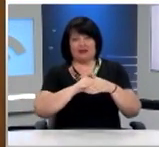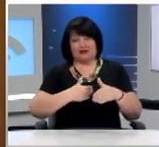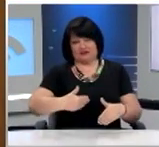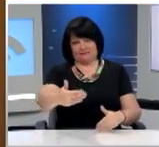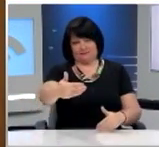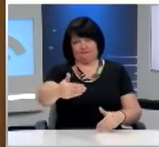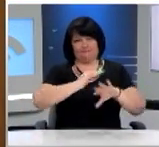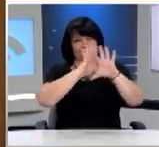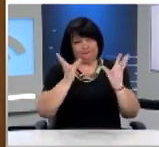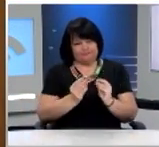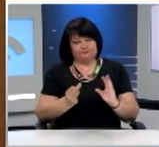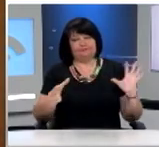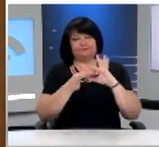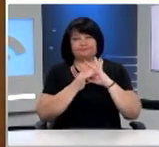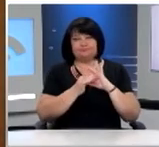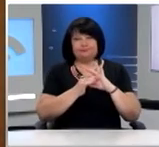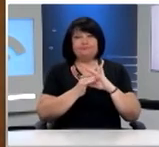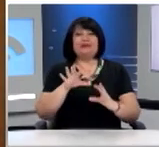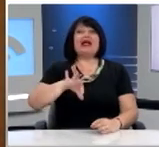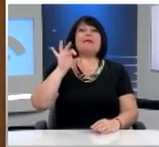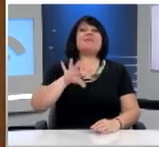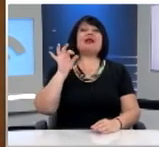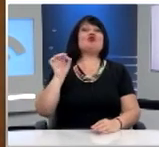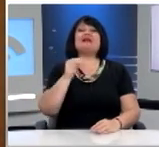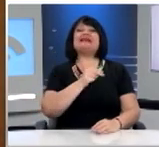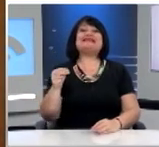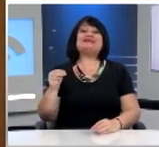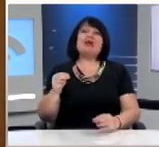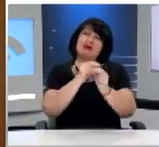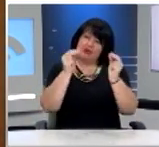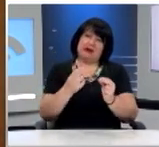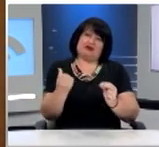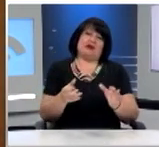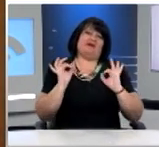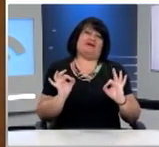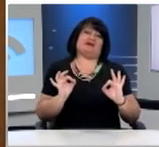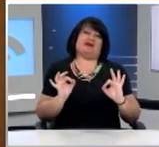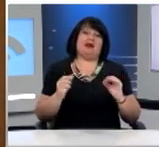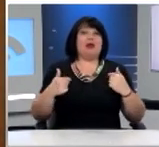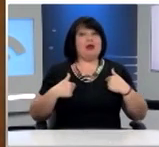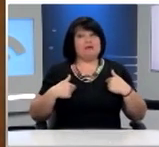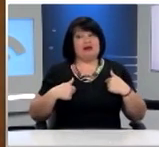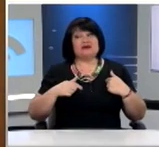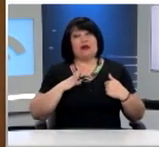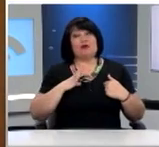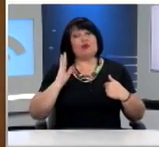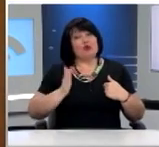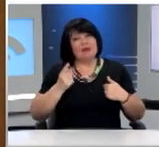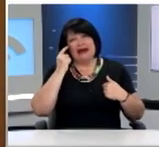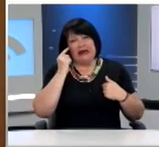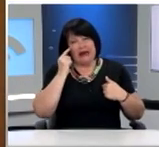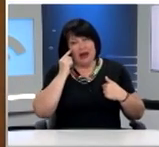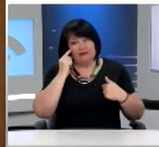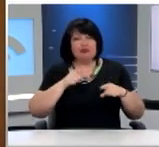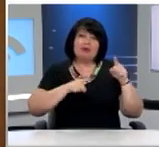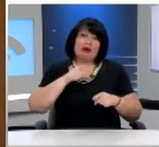πλήρους διασύνδεσης, κάθε επιλογή συνεπάγεται μία σειρά επιπτώσεων. Κάποιων που εμείς οι άνθρωποι μπορούμε να σταθμίσουμε, αλλά και